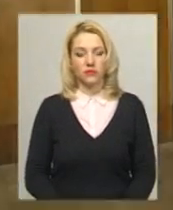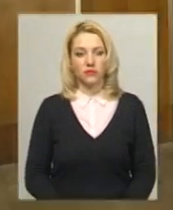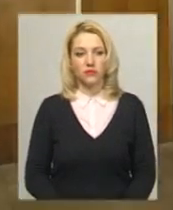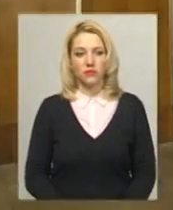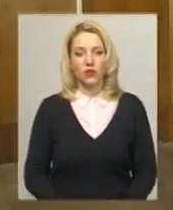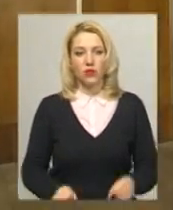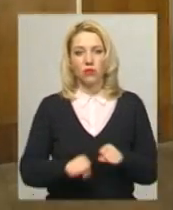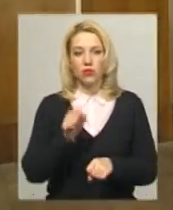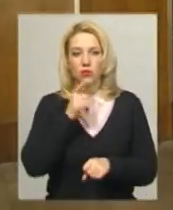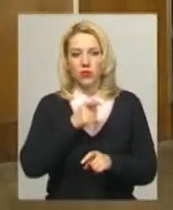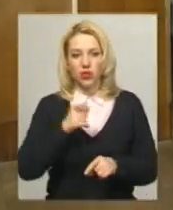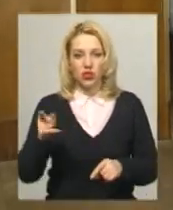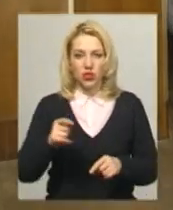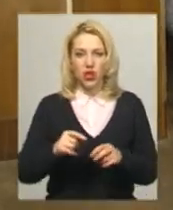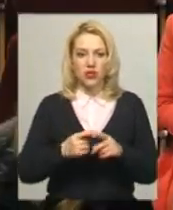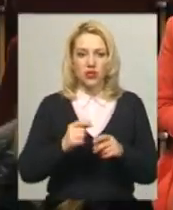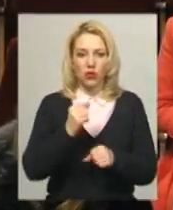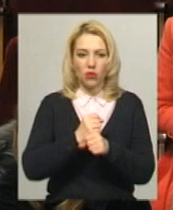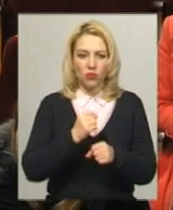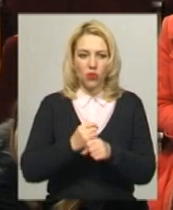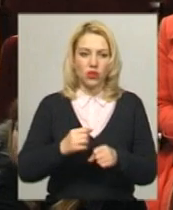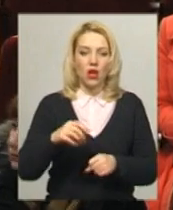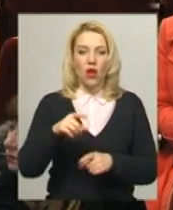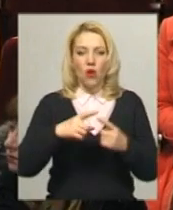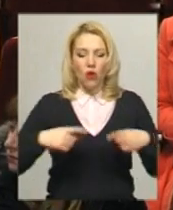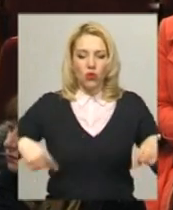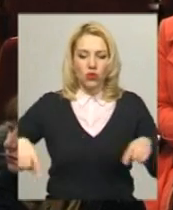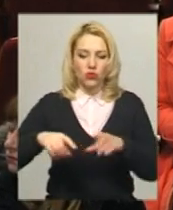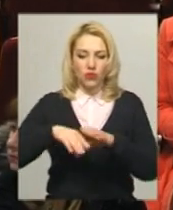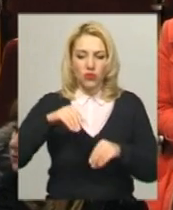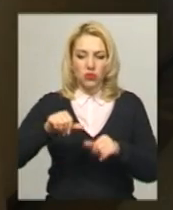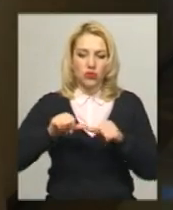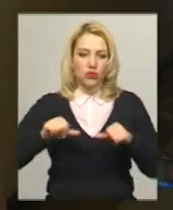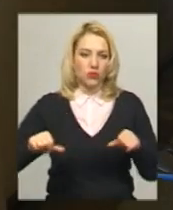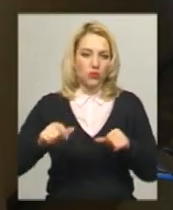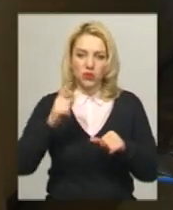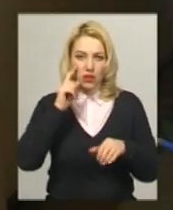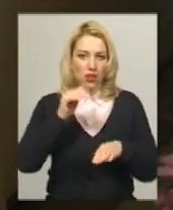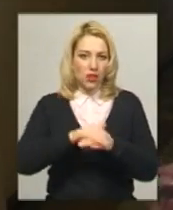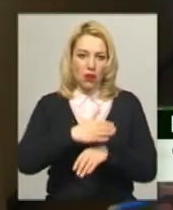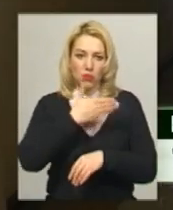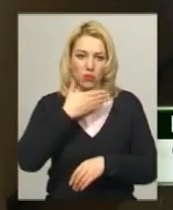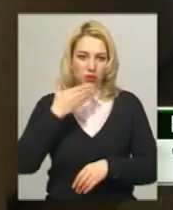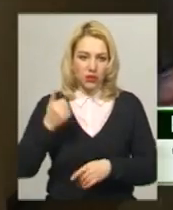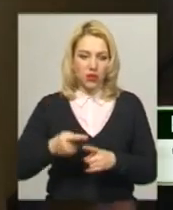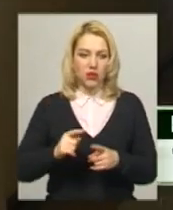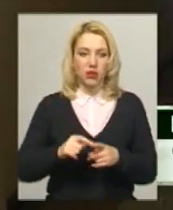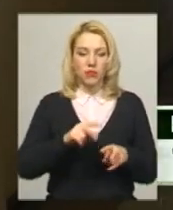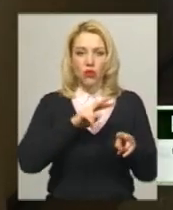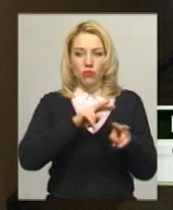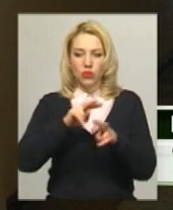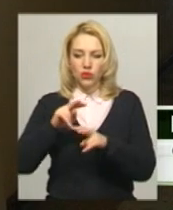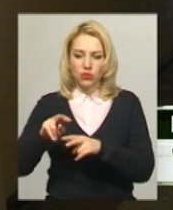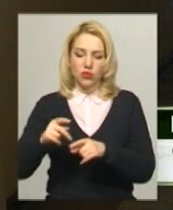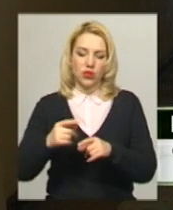Порушень під час роботи окружної виборчої комісії спостерігач Віктор Квасницький не помітив. По-перше, моніторимо, чи все таки будуть